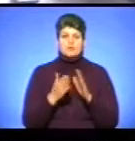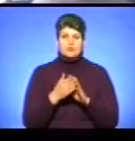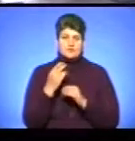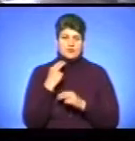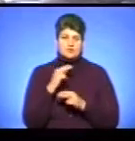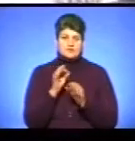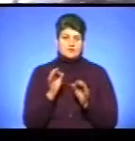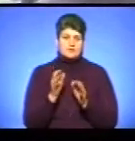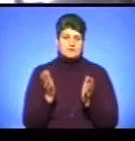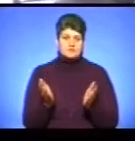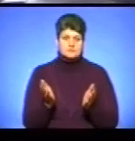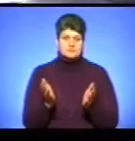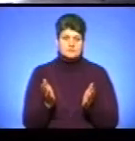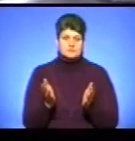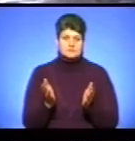ніяких.